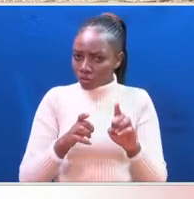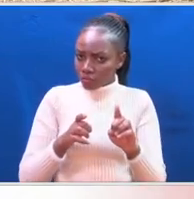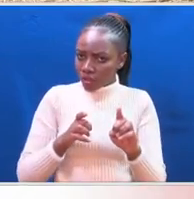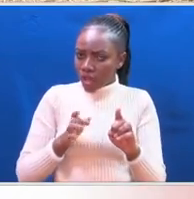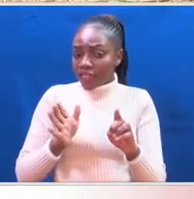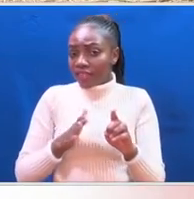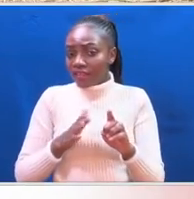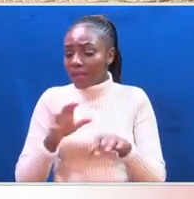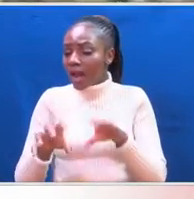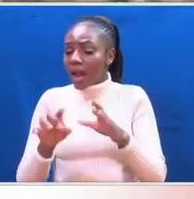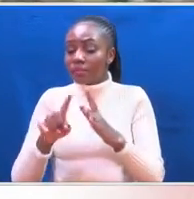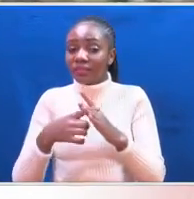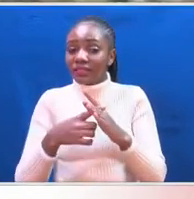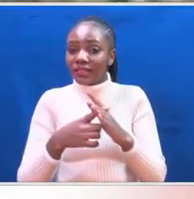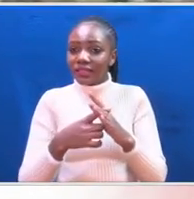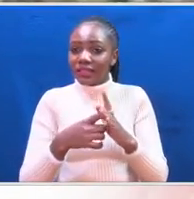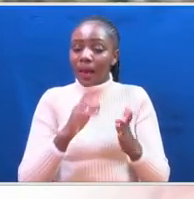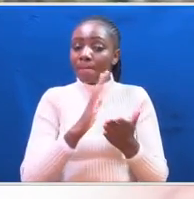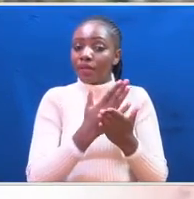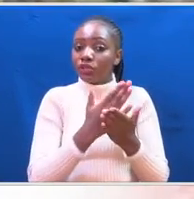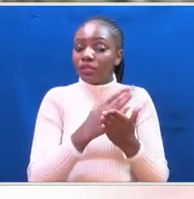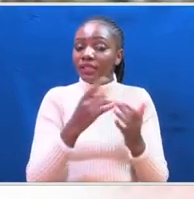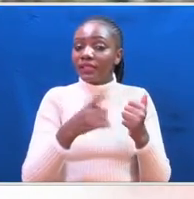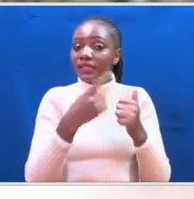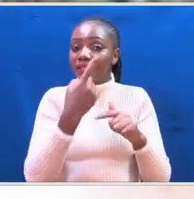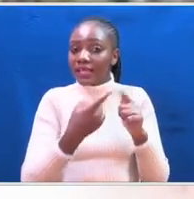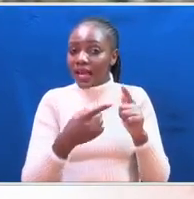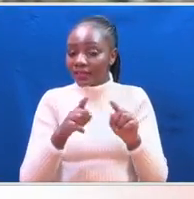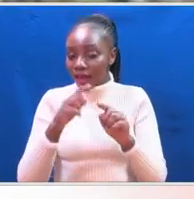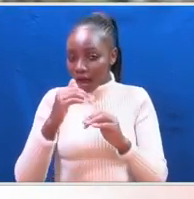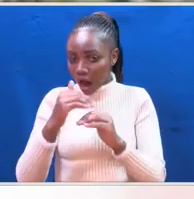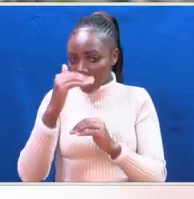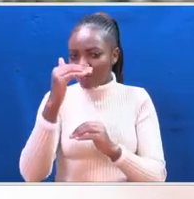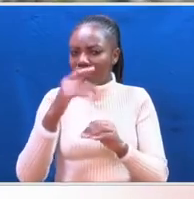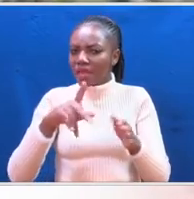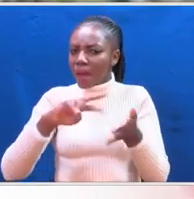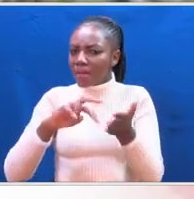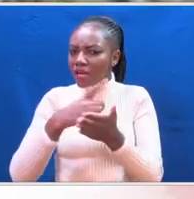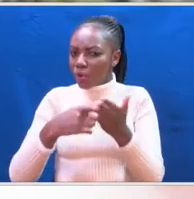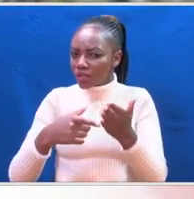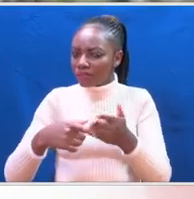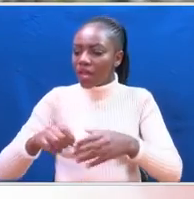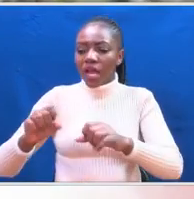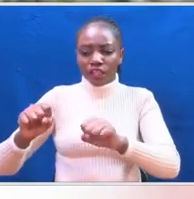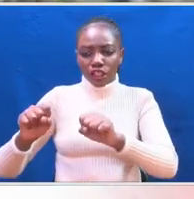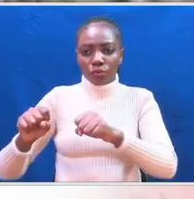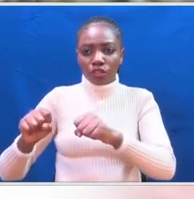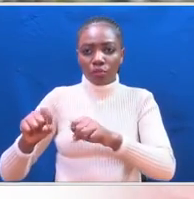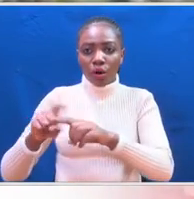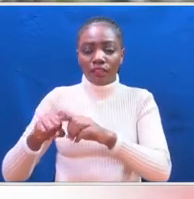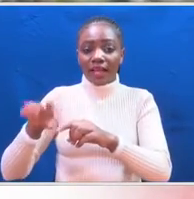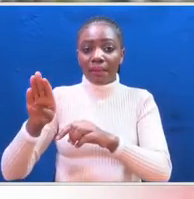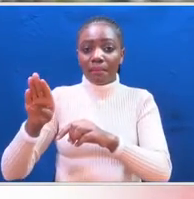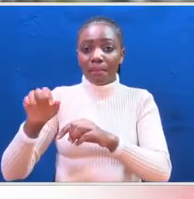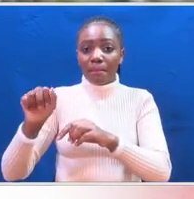umuli ya kufikiria kupata watoto, wakua wakati ya miyakatisa na kuenda juu. Kwa hivo, kuna uweza ya kuamba wakati ya likuwa pale changwani,